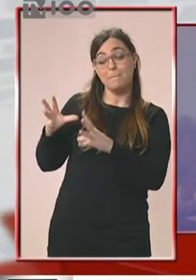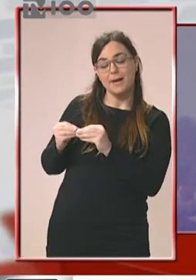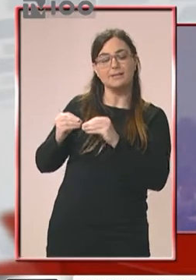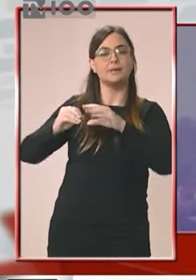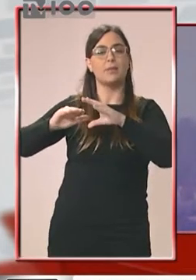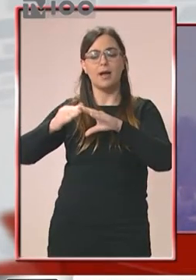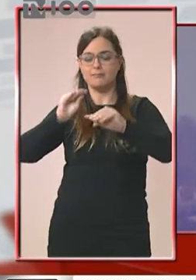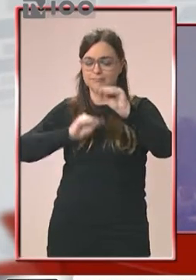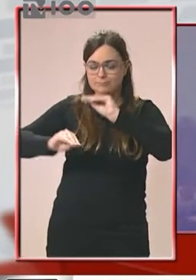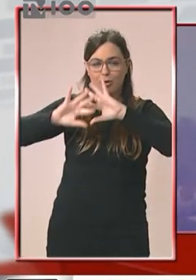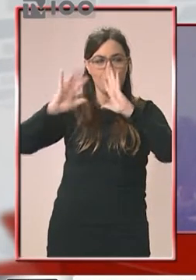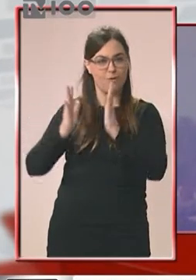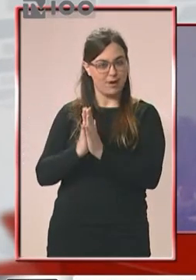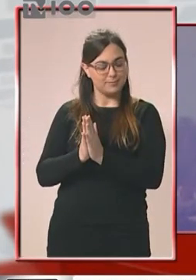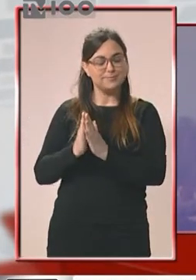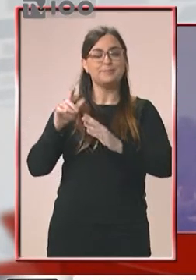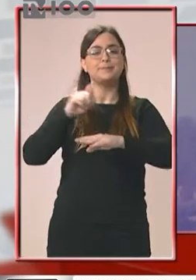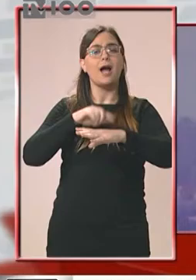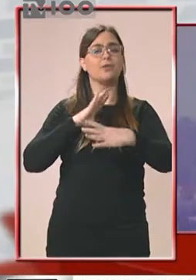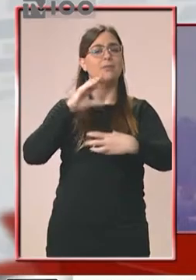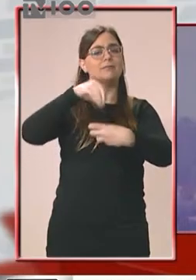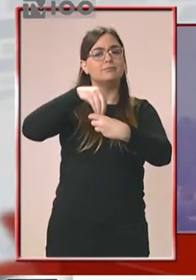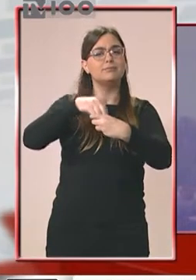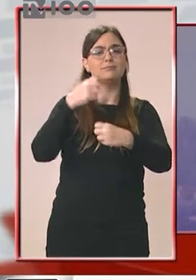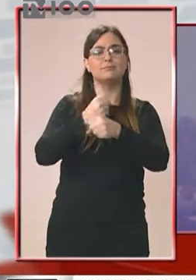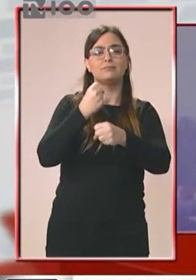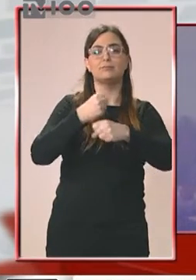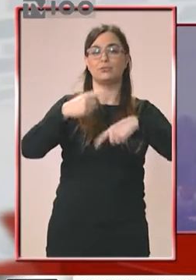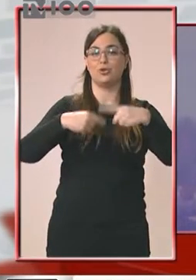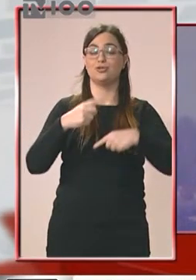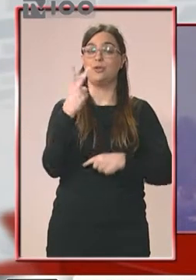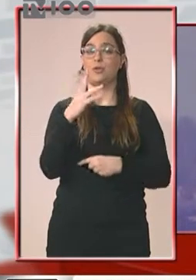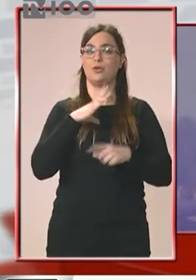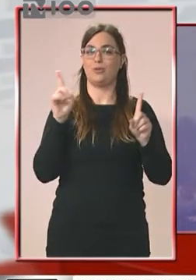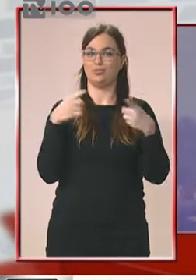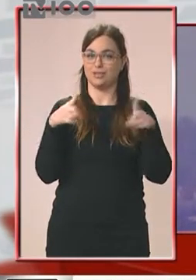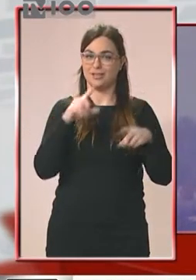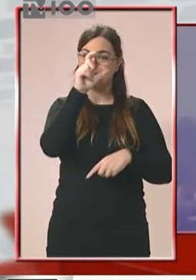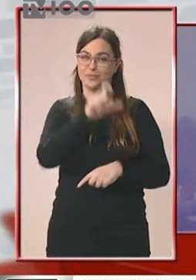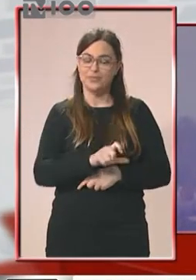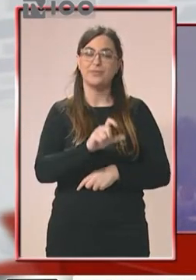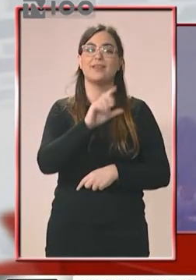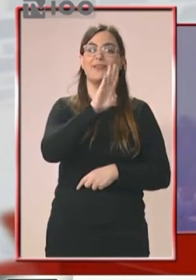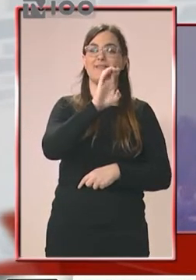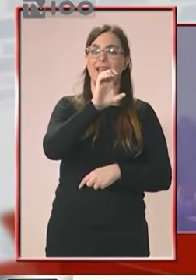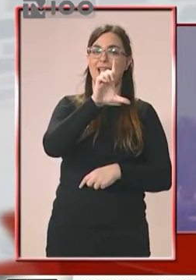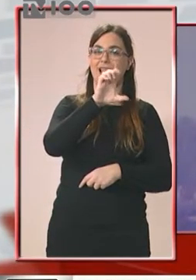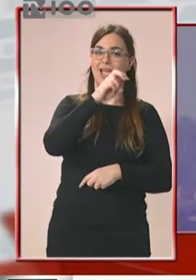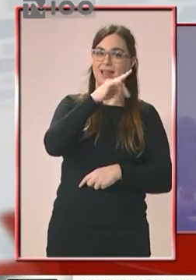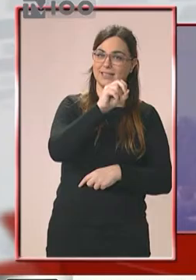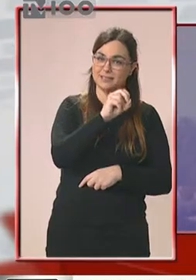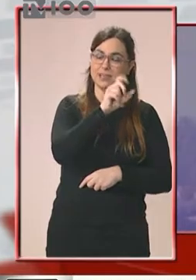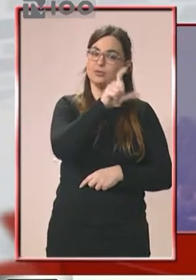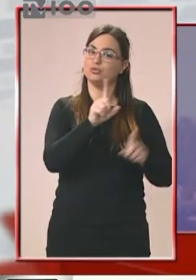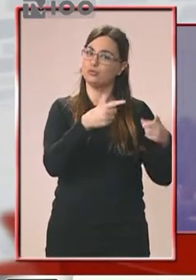συντελεστές είναι δύο, είμαστε δύο μουσικοί, ο Κωνσταντίνος Βελένης και εγώ. Είναι ο Ηλίας Σταμπούλης που είναι και μουσικός. Έχουμε